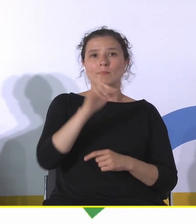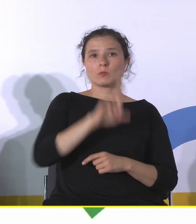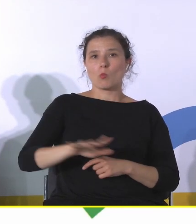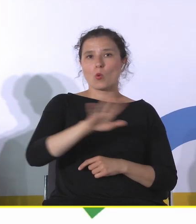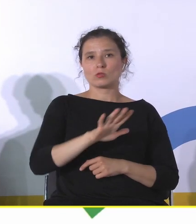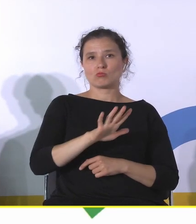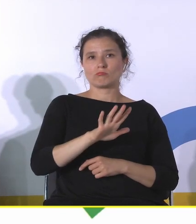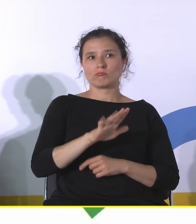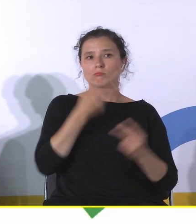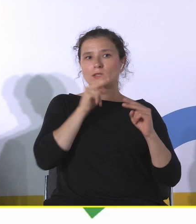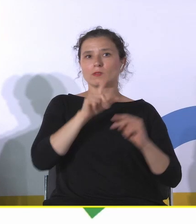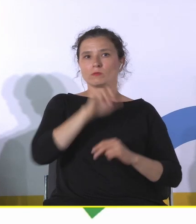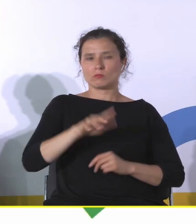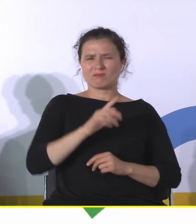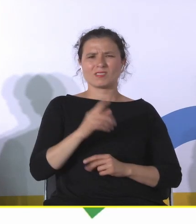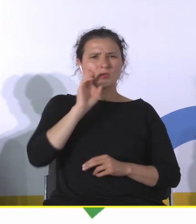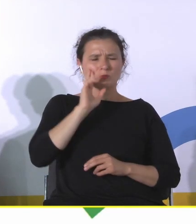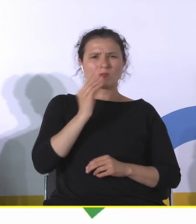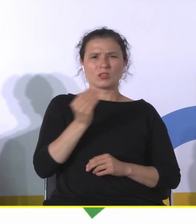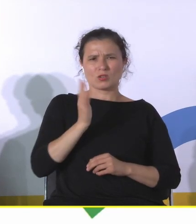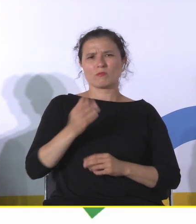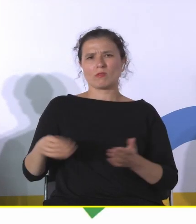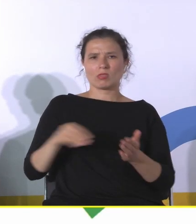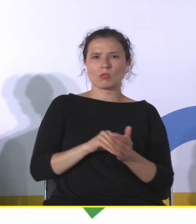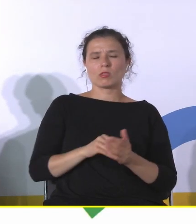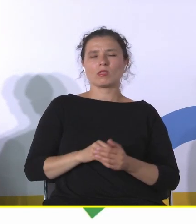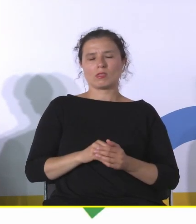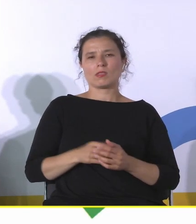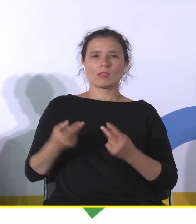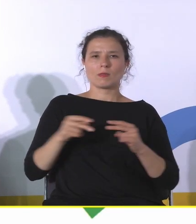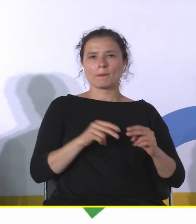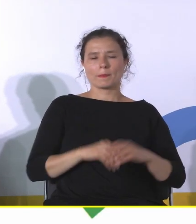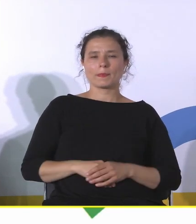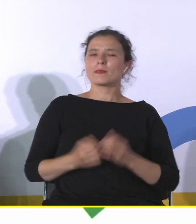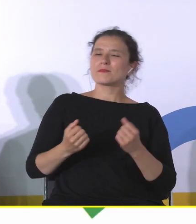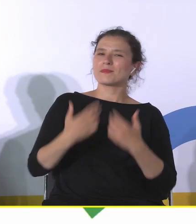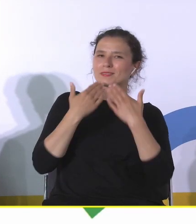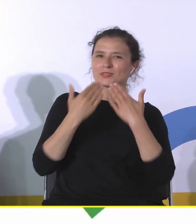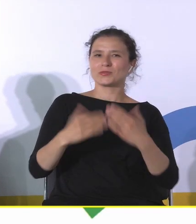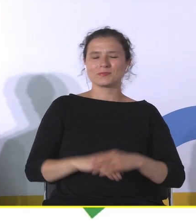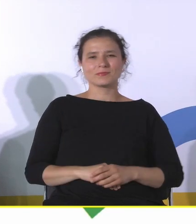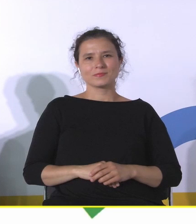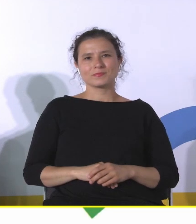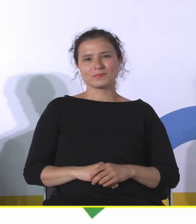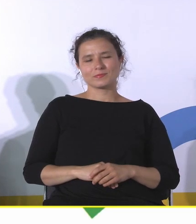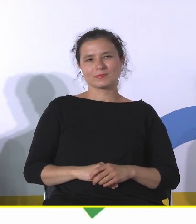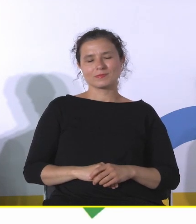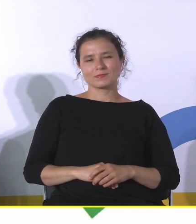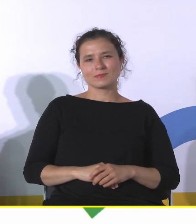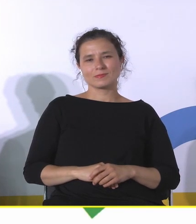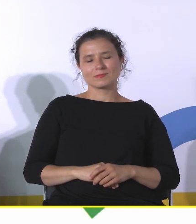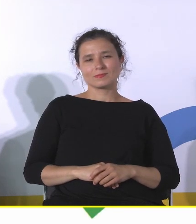że będziemy jeszcze do tego w naszej dyskusji wracać. Bardzo dziękuję. Czy w Polsce